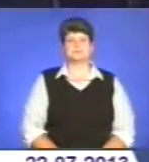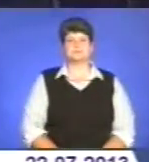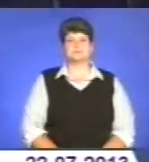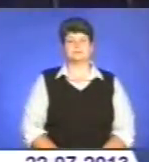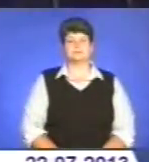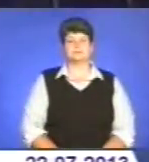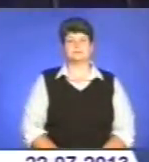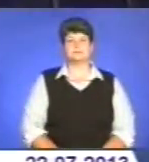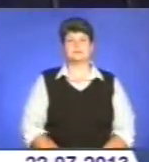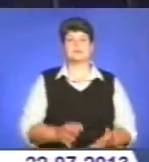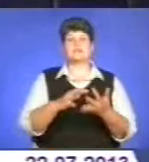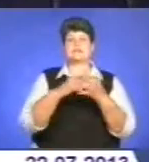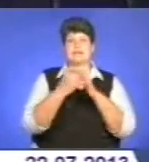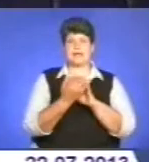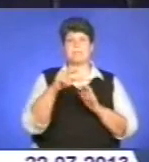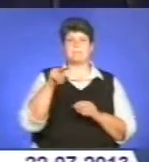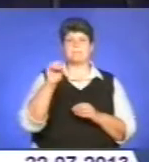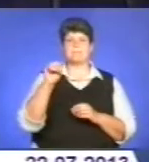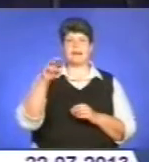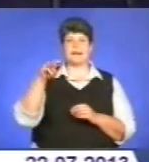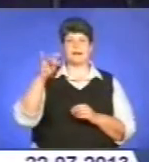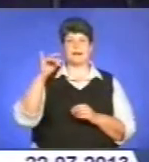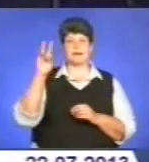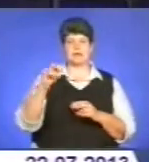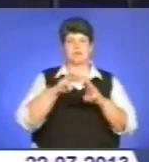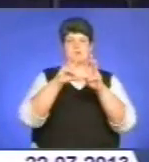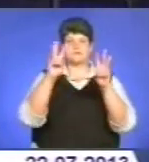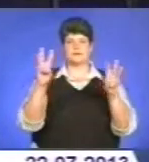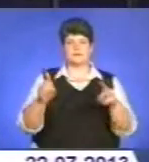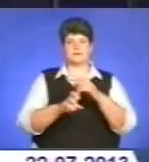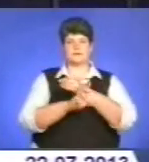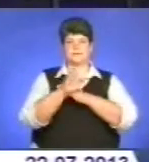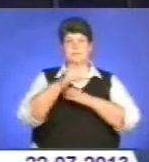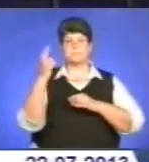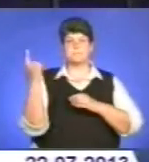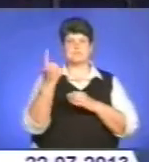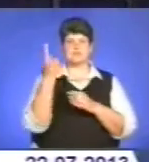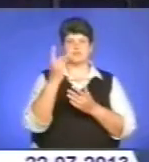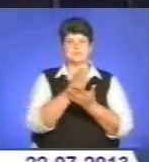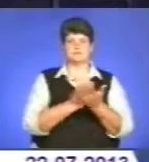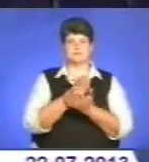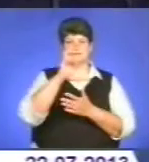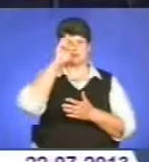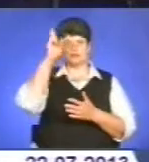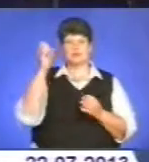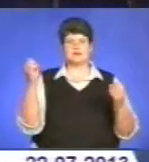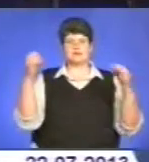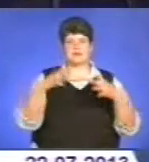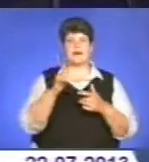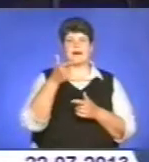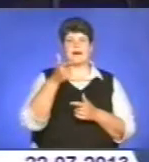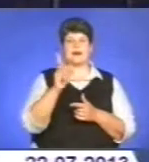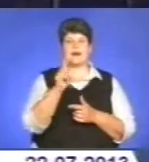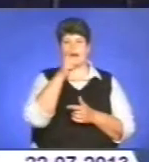У селі Петриків освітили новозбудований храм. Перша божественна літурія зібрала греко-католицьке духовенство